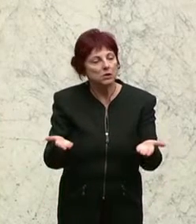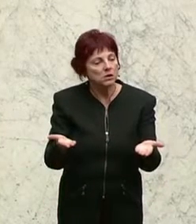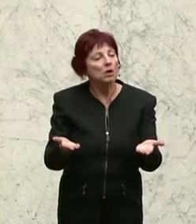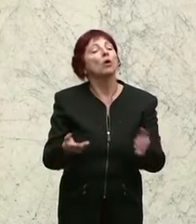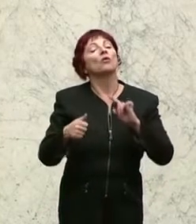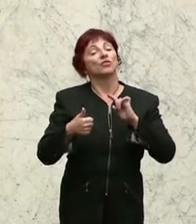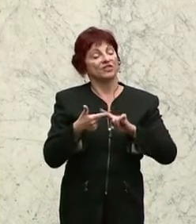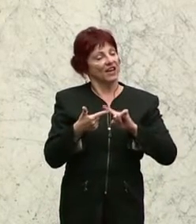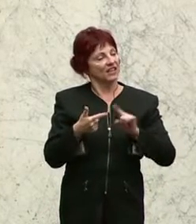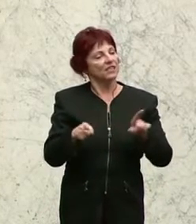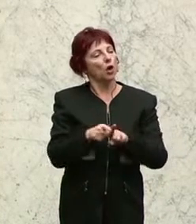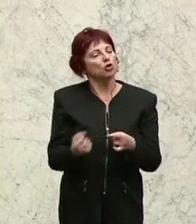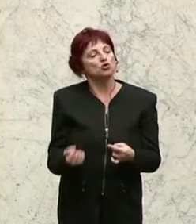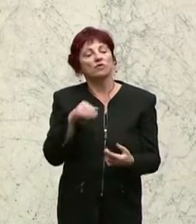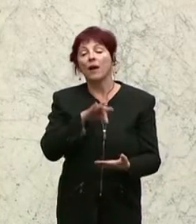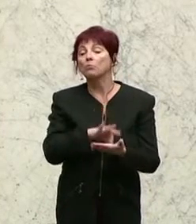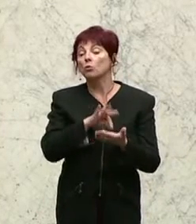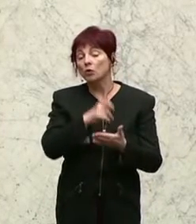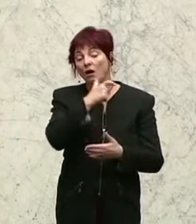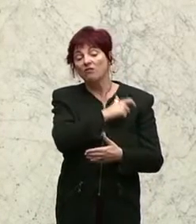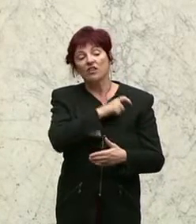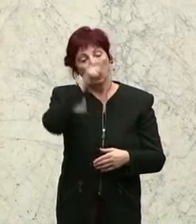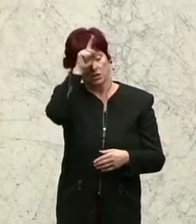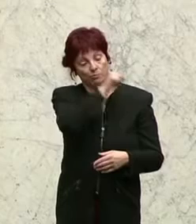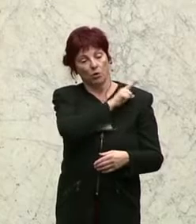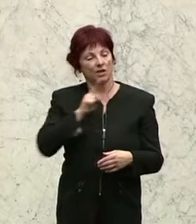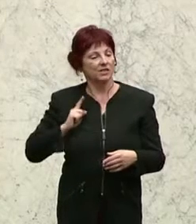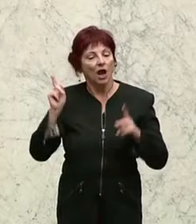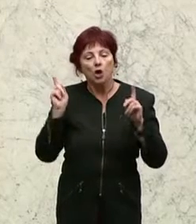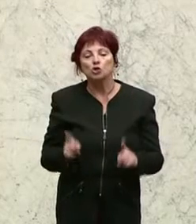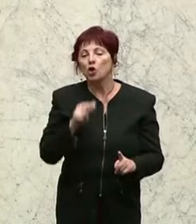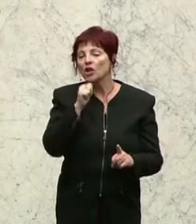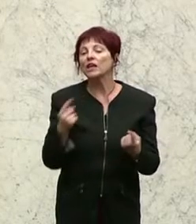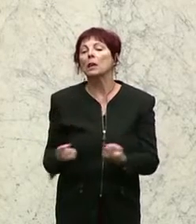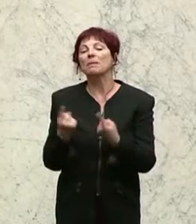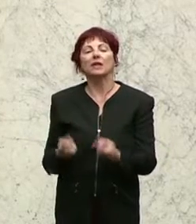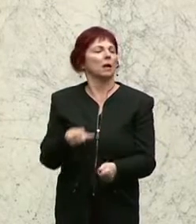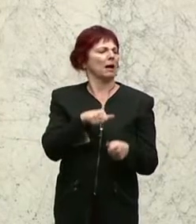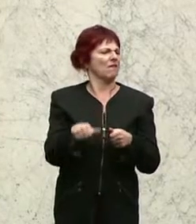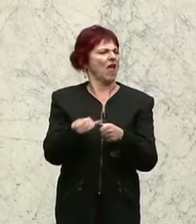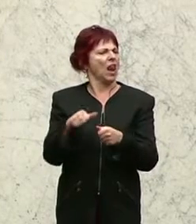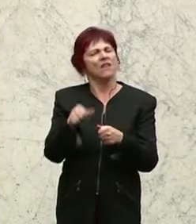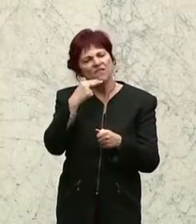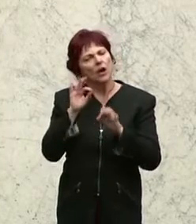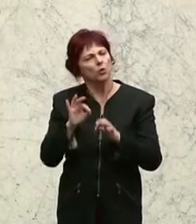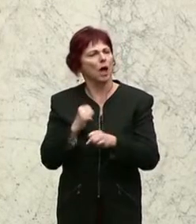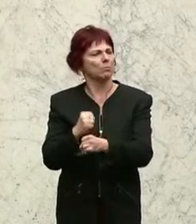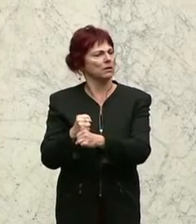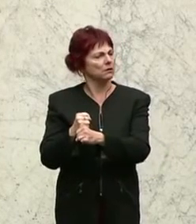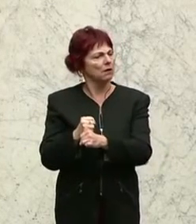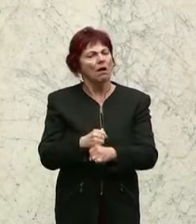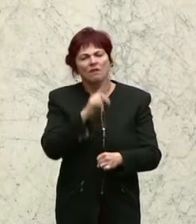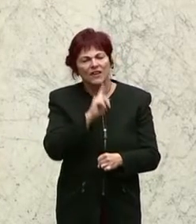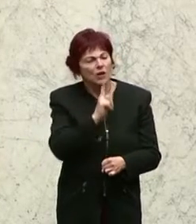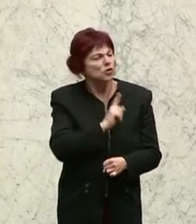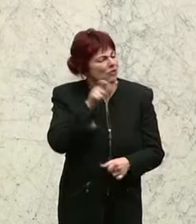auch die Schwerpunktkontrollen der Finanzpolizei, die sollen nicht die anständig arbeitenden Betriebe quälen. Das ist der falsche Weg. Wir haben ohnehin zu